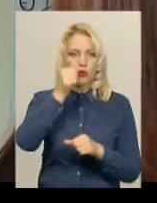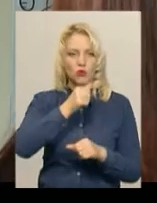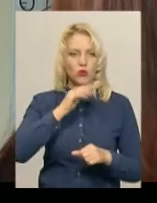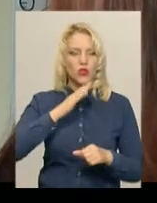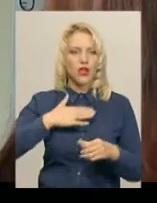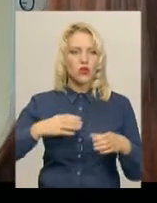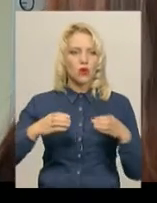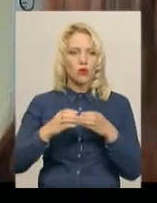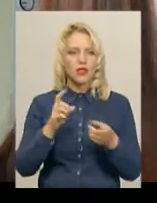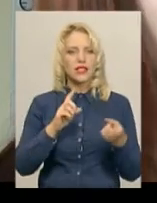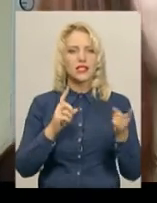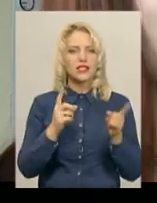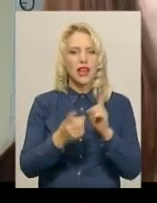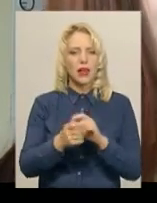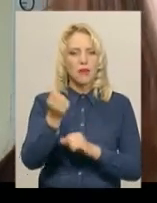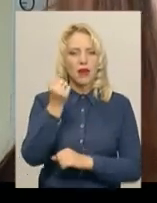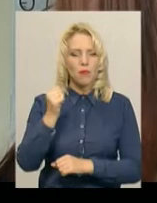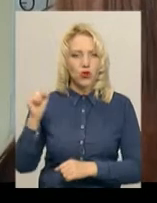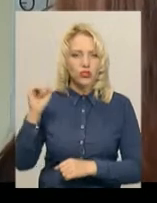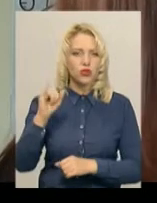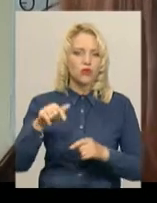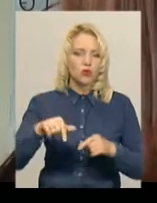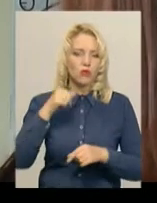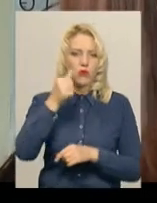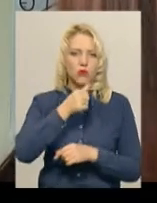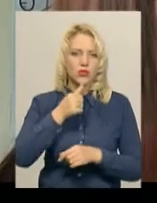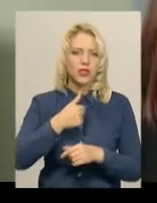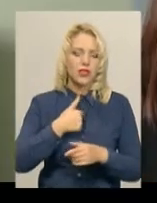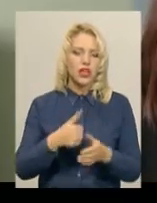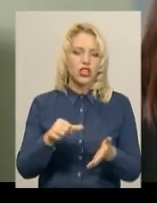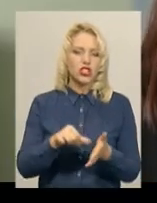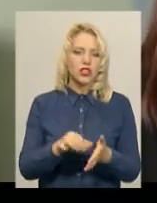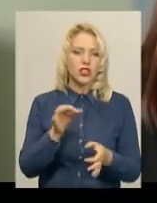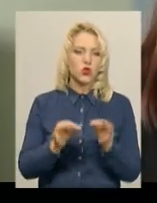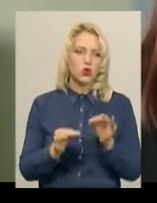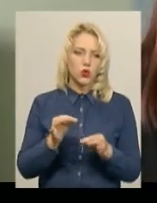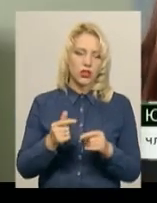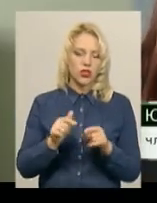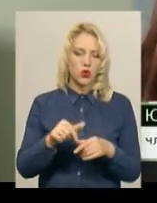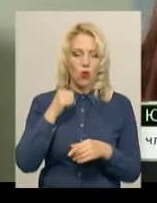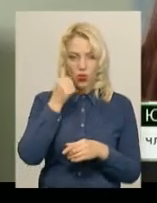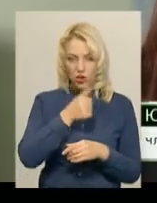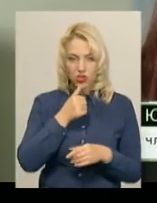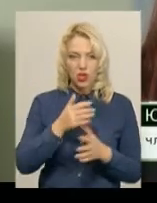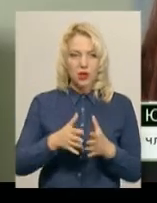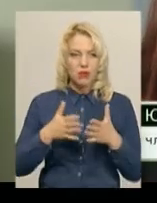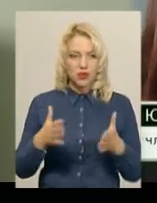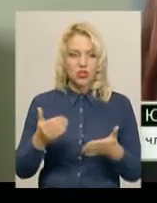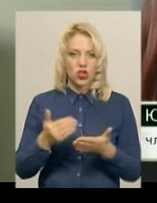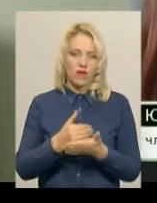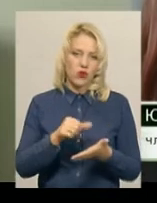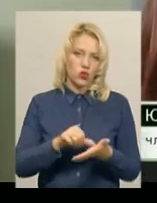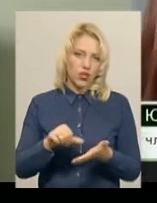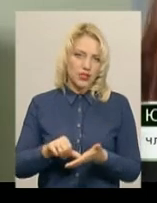команда стала переможницею. Цього року я вже член журі. Цьогоріч більше нових